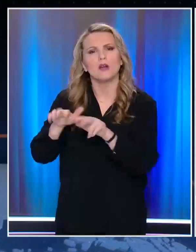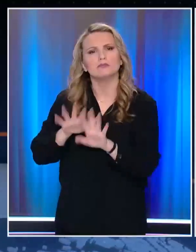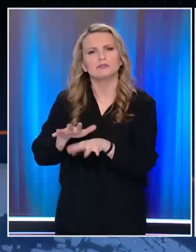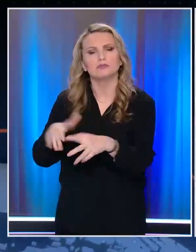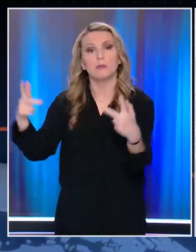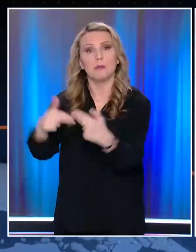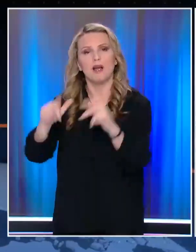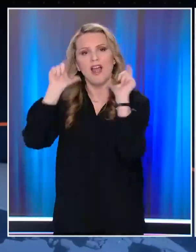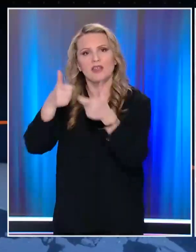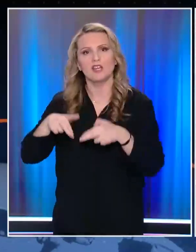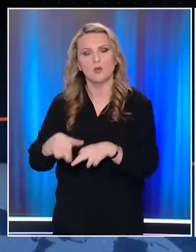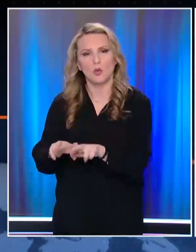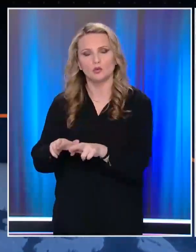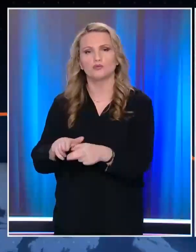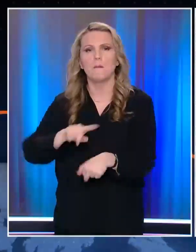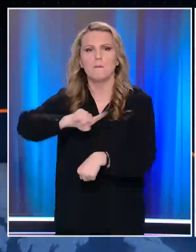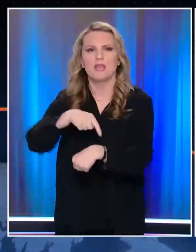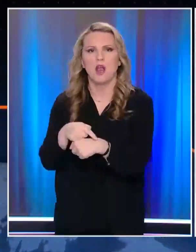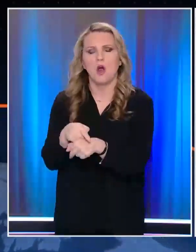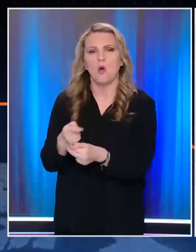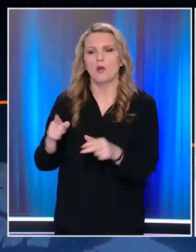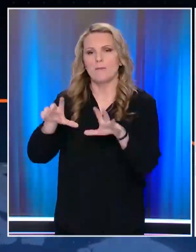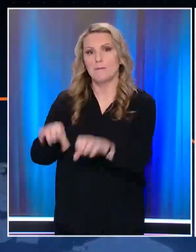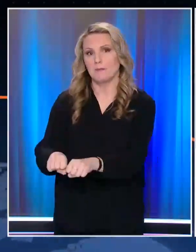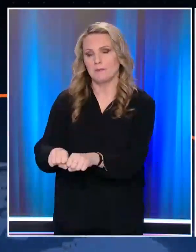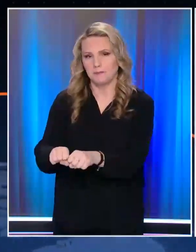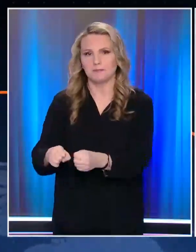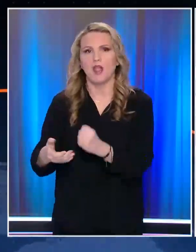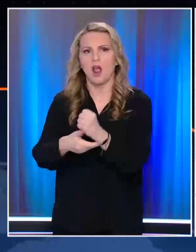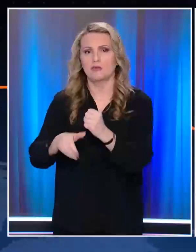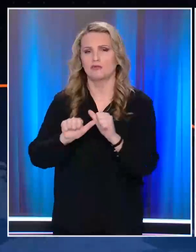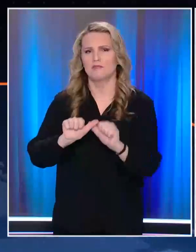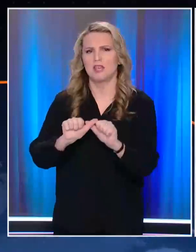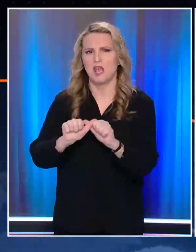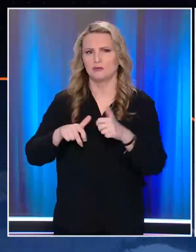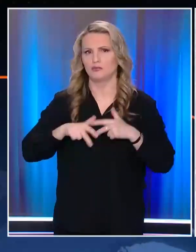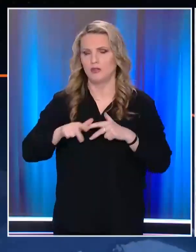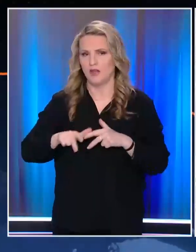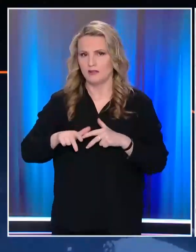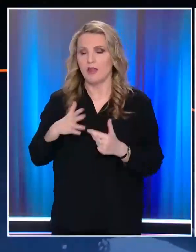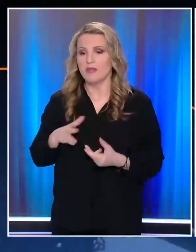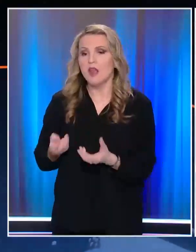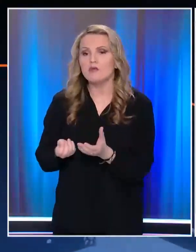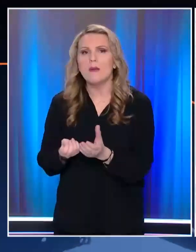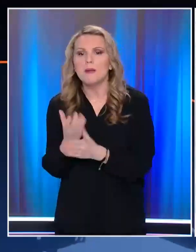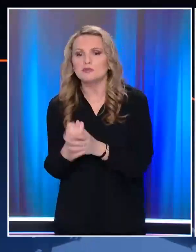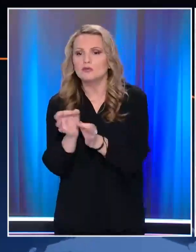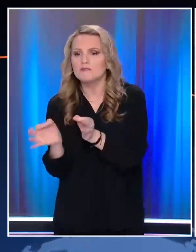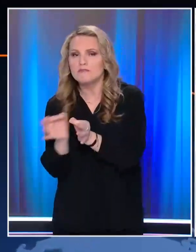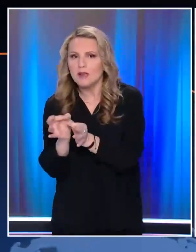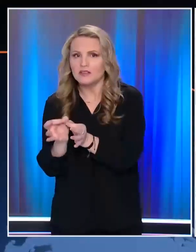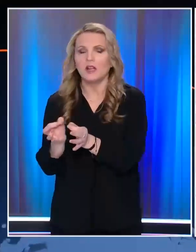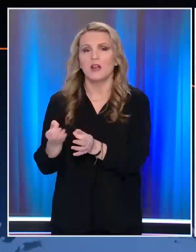συμβολική κατάληψη διήρκησε περίπου μία ώρα Οι αγρότες εντείνουν τις πιέσεις Για περισσότερες παροχές Έχοντας